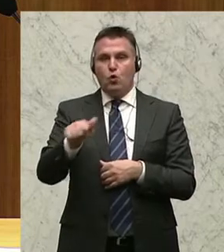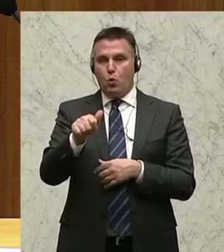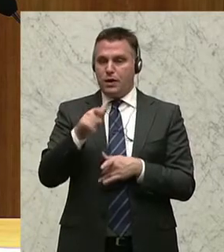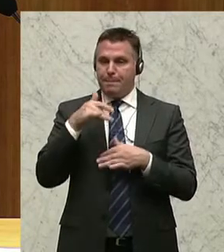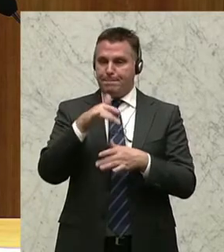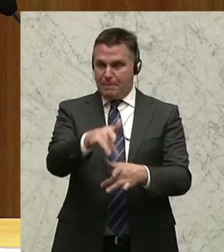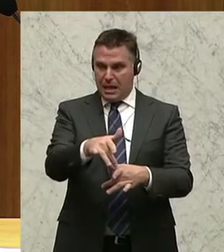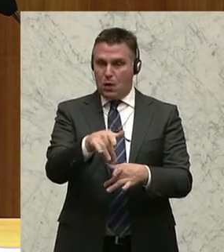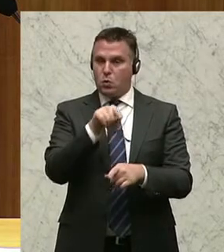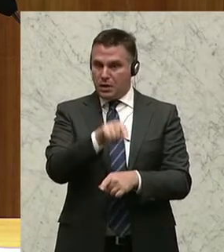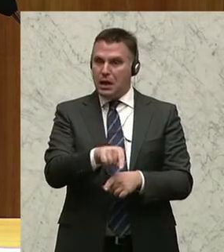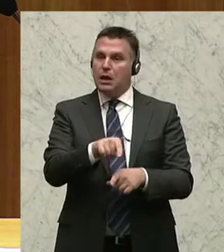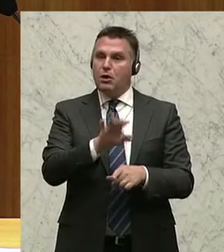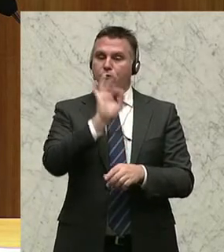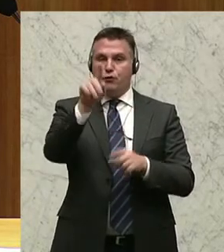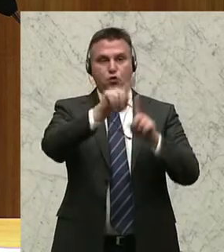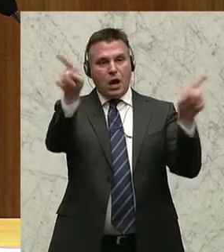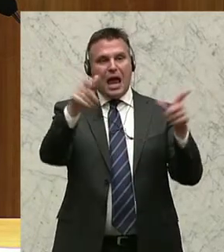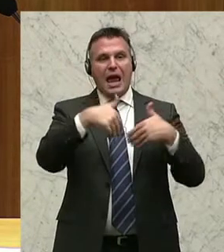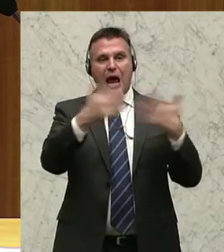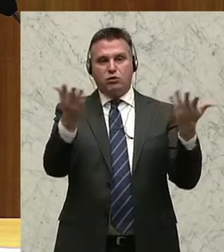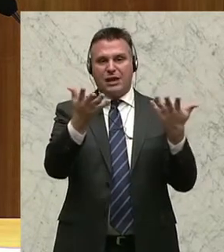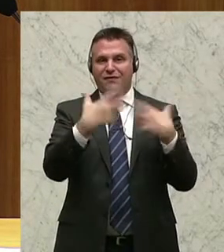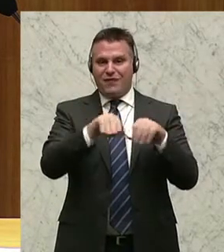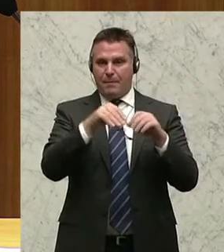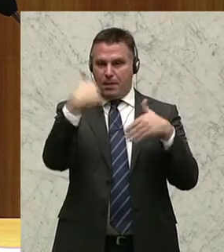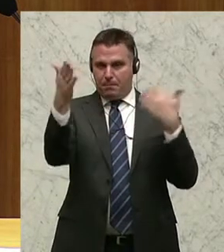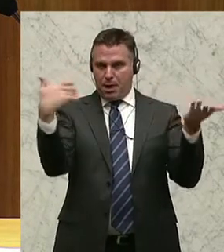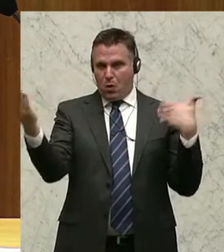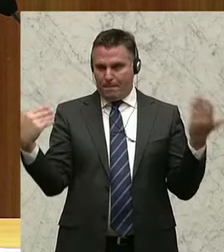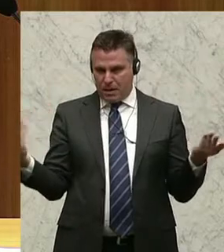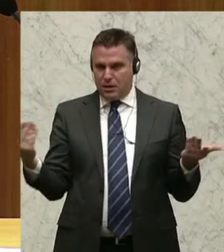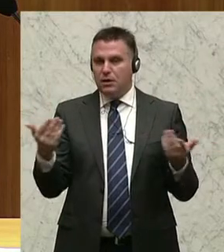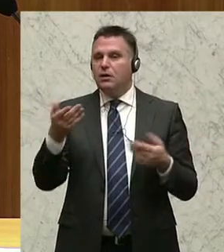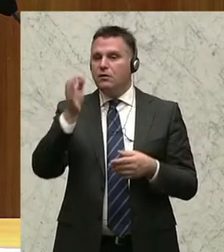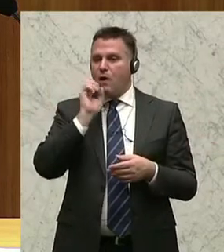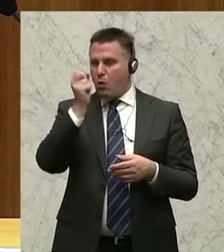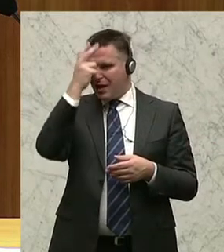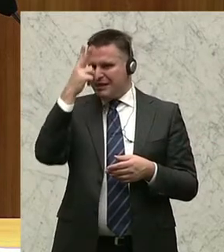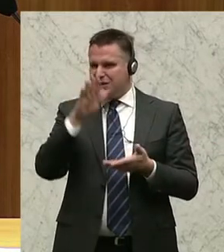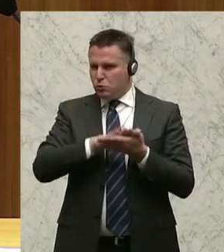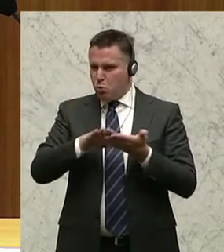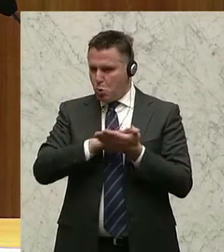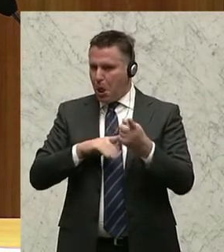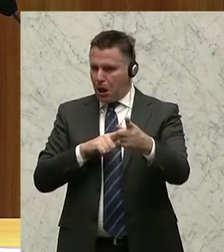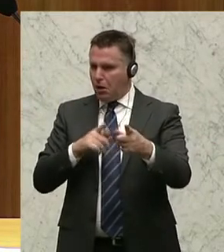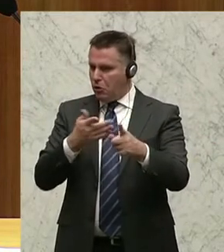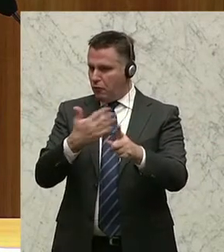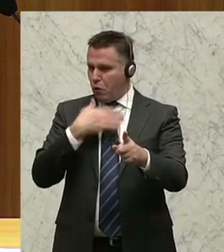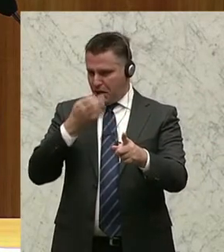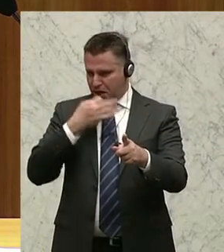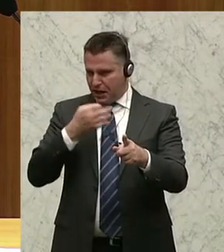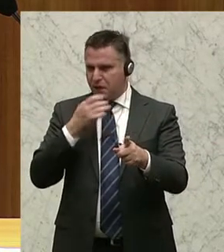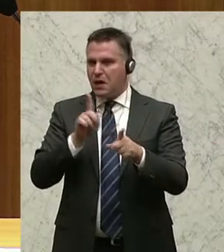Millionen an ausländische Familien. Dazu hat meine Kollegin Anneliese Kitzmüller schon berichtet. Dazu